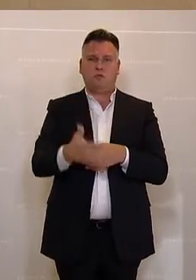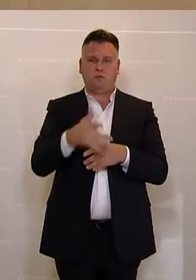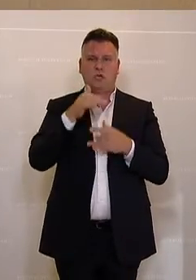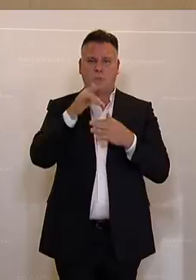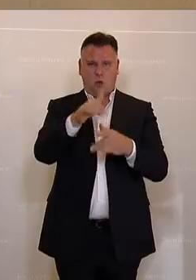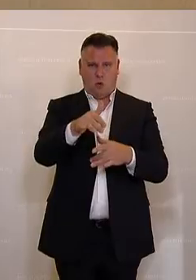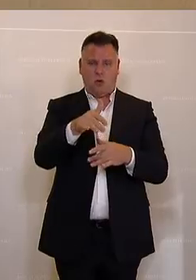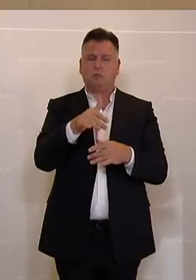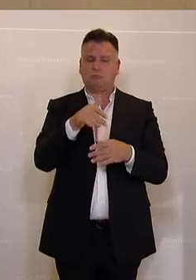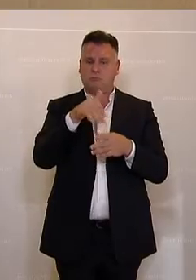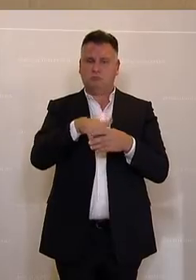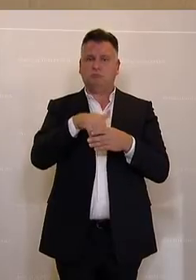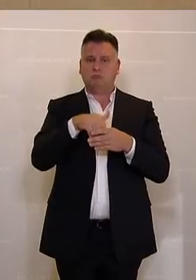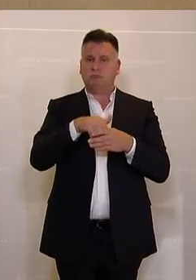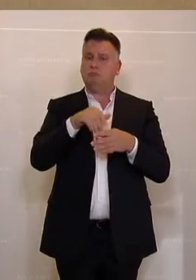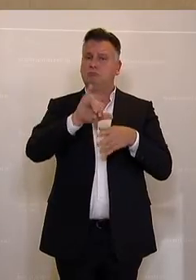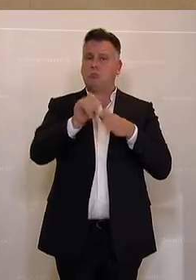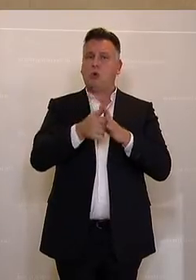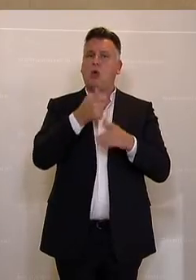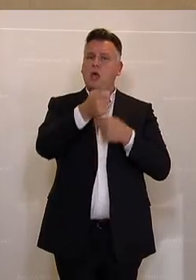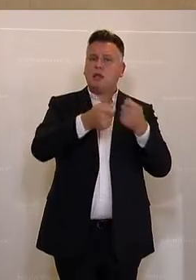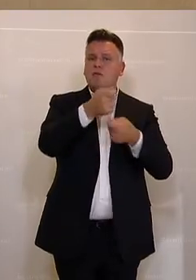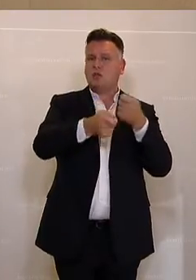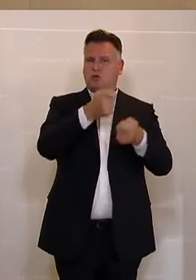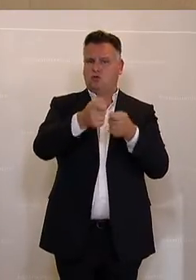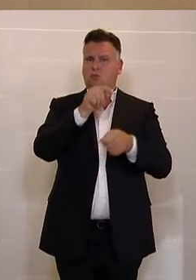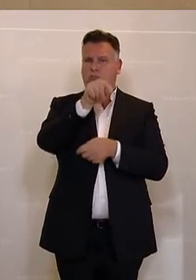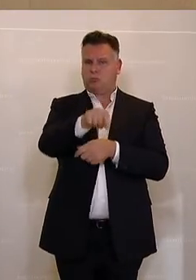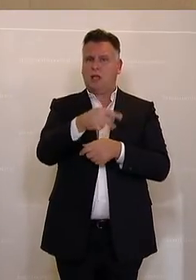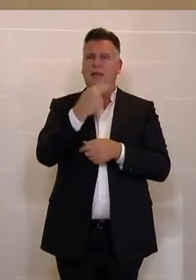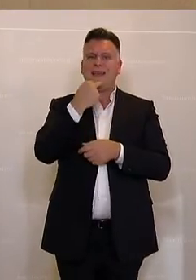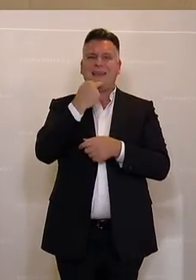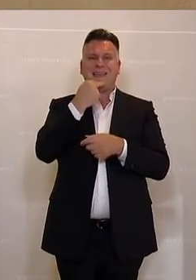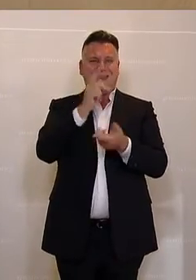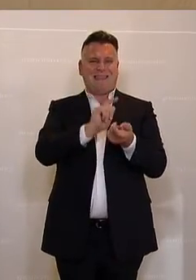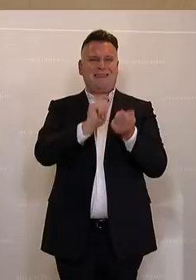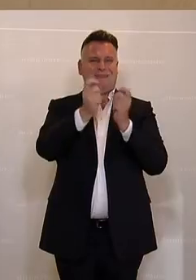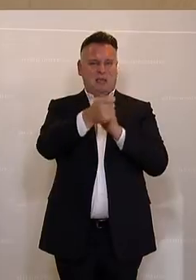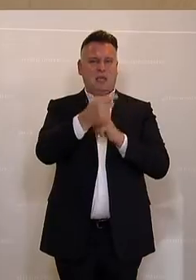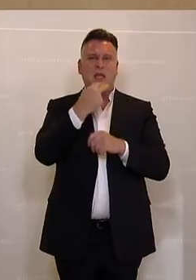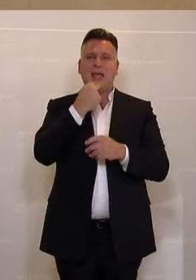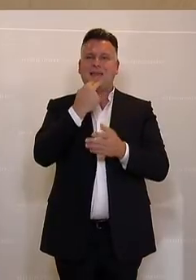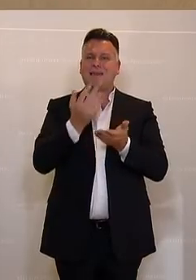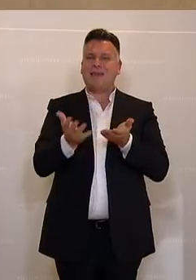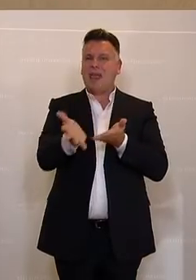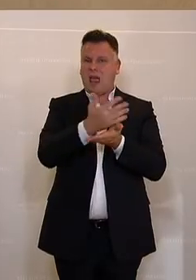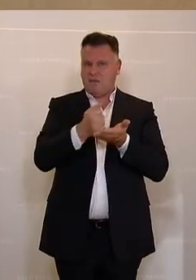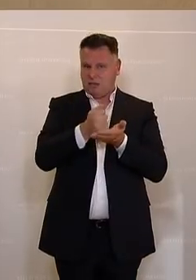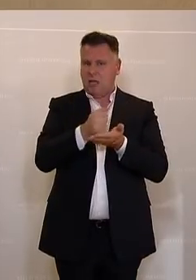Damit werden auch ganz konkret Projekte, Investitionen in die Energiewende und in die Energieeffizienz unterstützt.